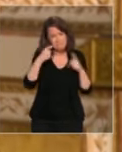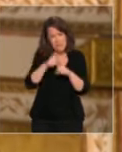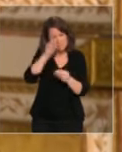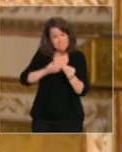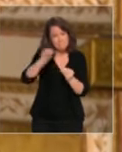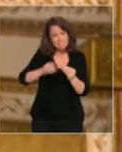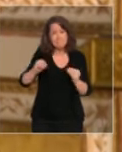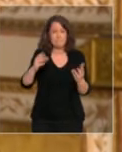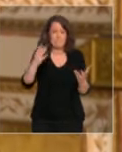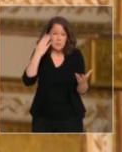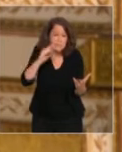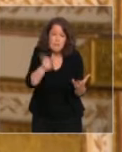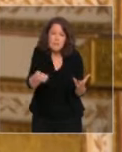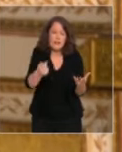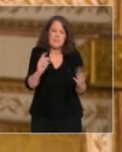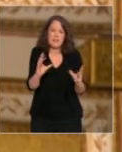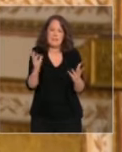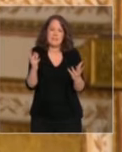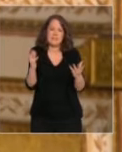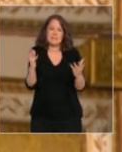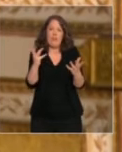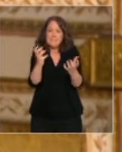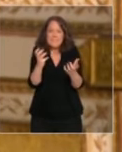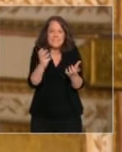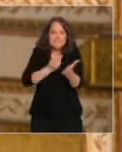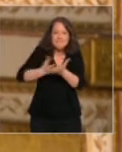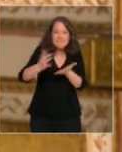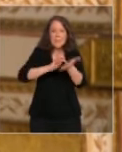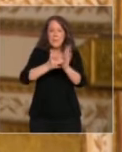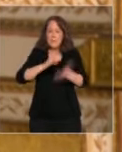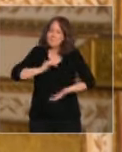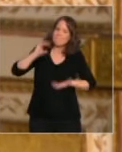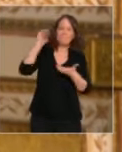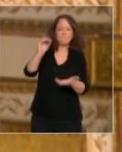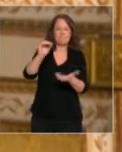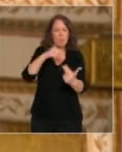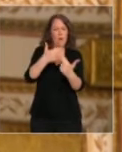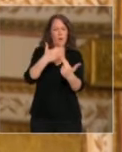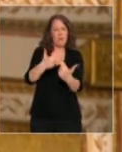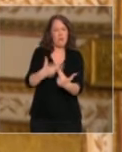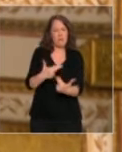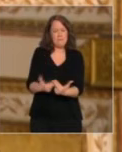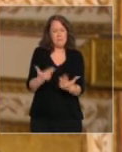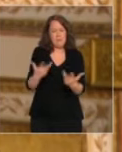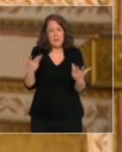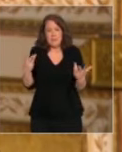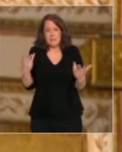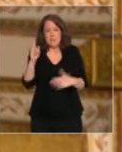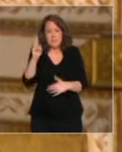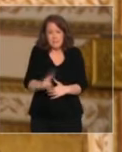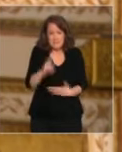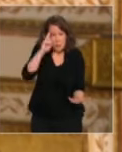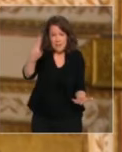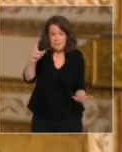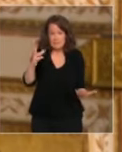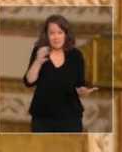J'aimerais tellement pouvoir tout vous dire et vous répondre sur chacune de ces questions, mais en toute franchise,